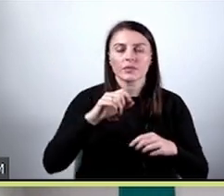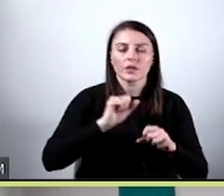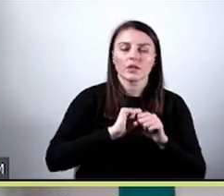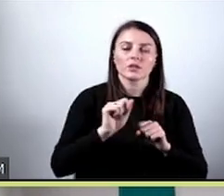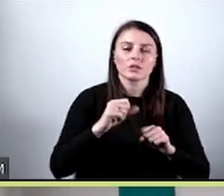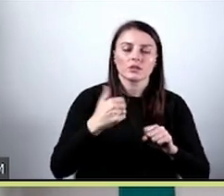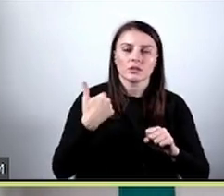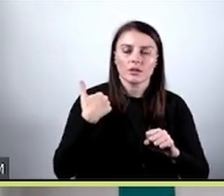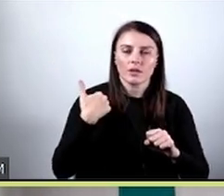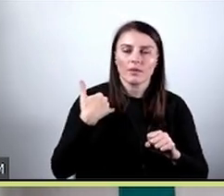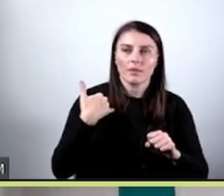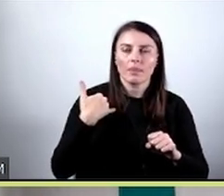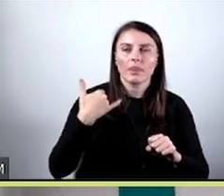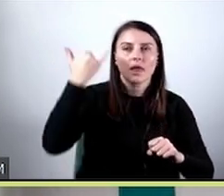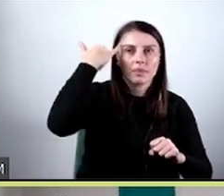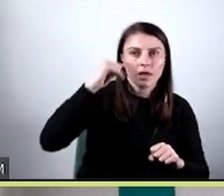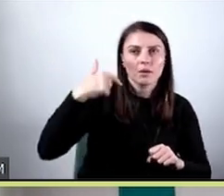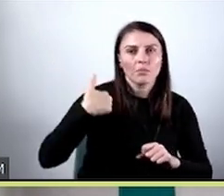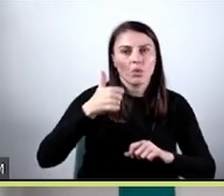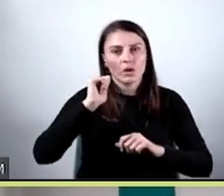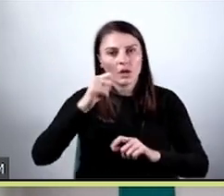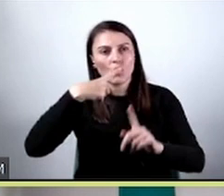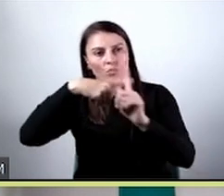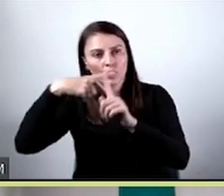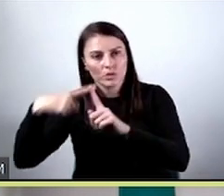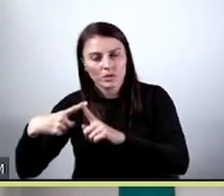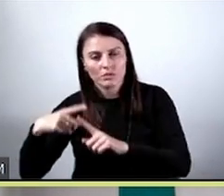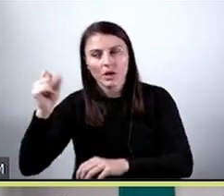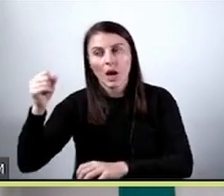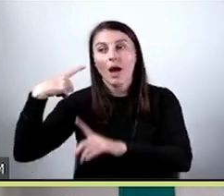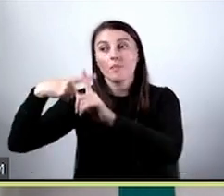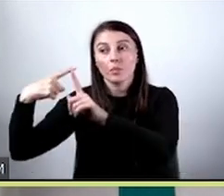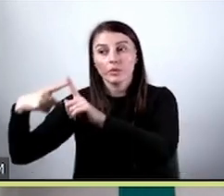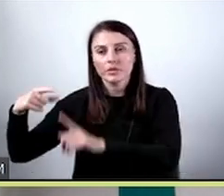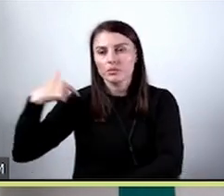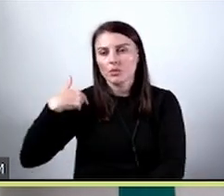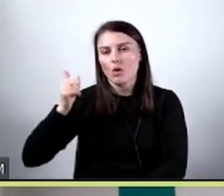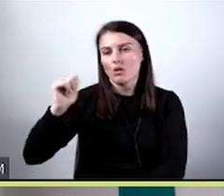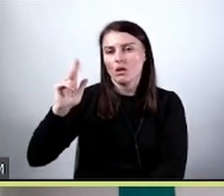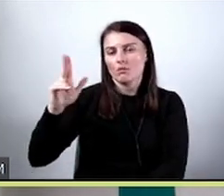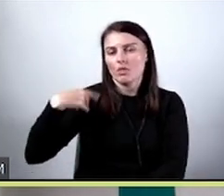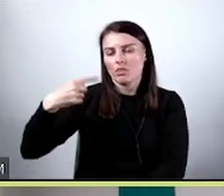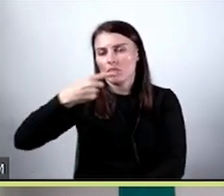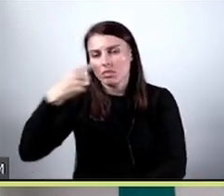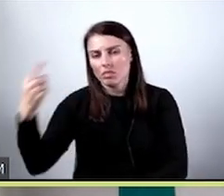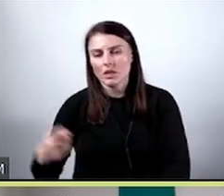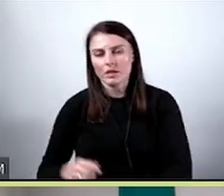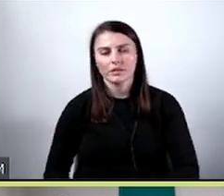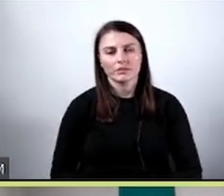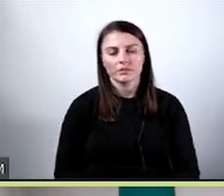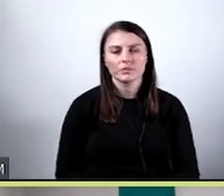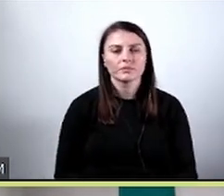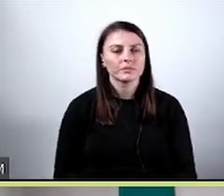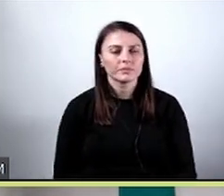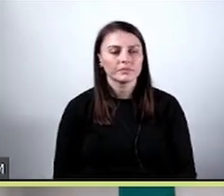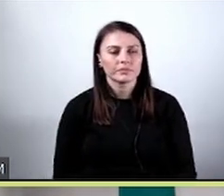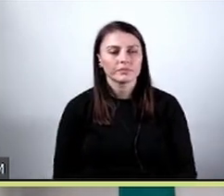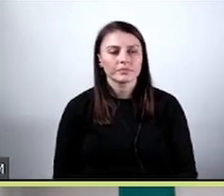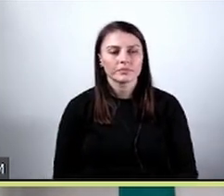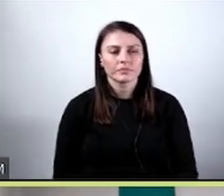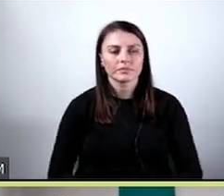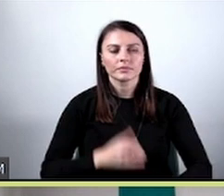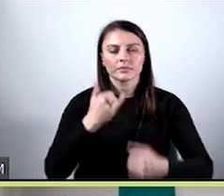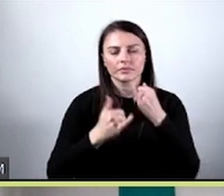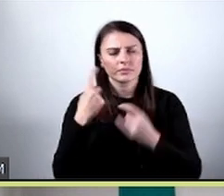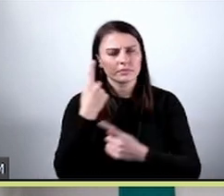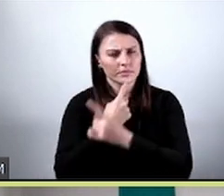zostały sklasyfikowane pozytywnie, a tutaj wartości pozytywne, które zostały sklasyfikowane negatywnie. I jak przemyślicie